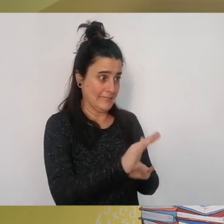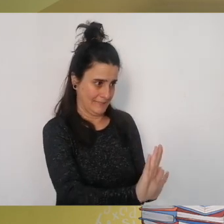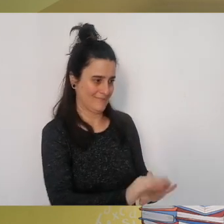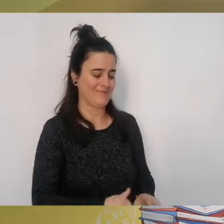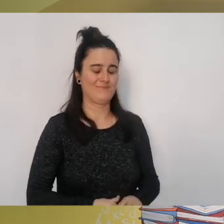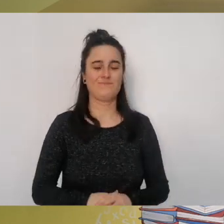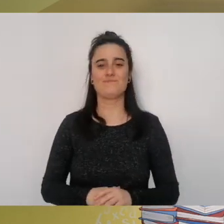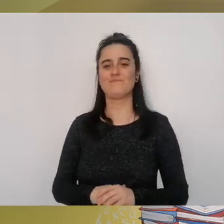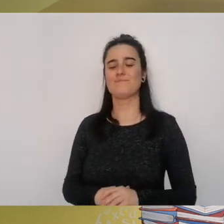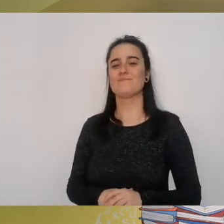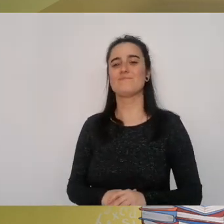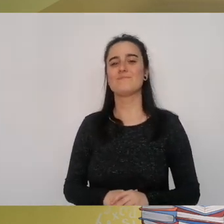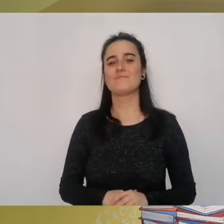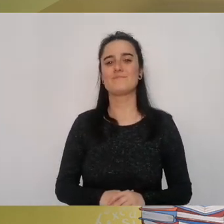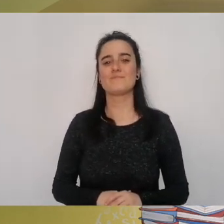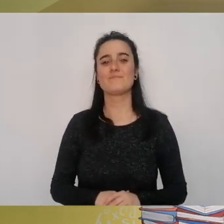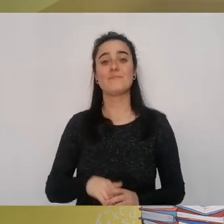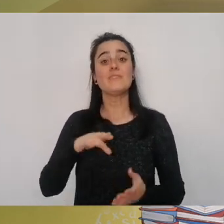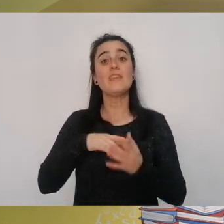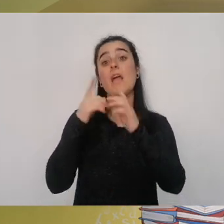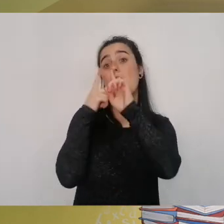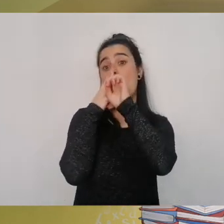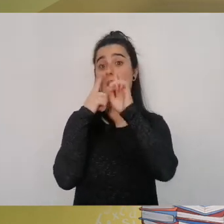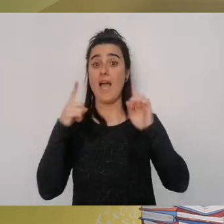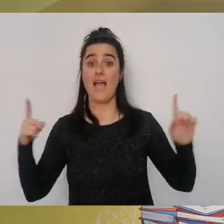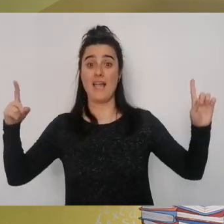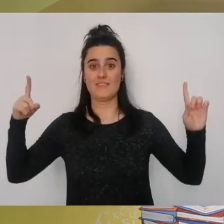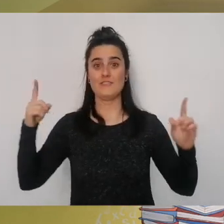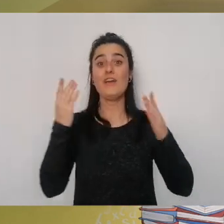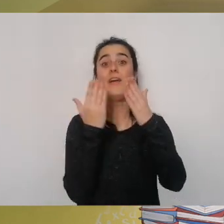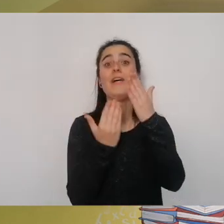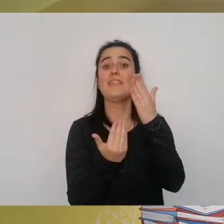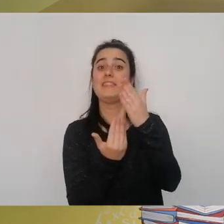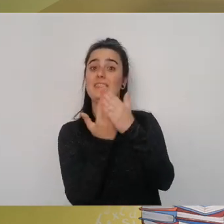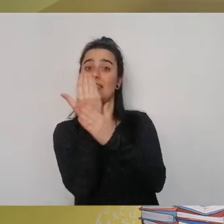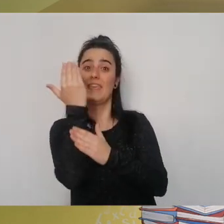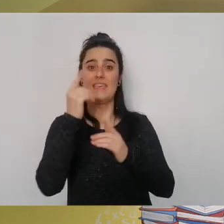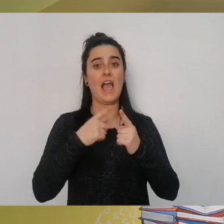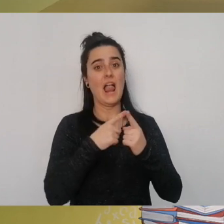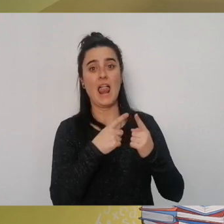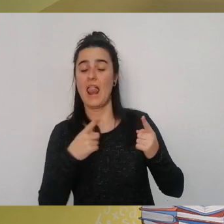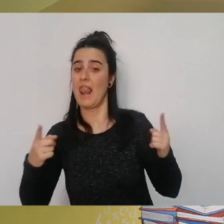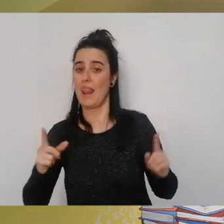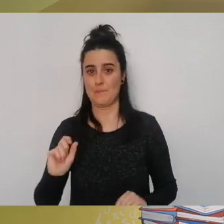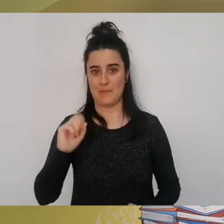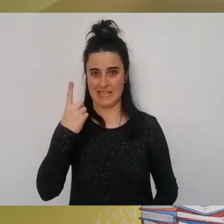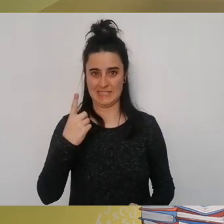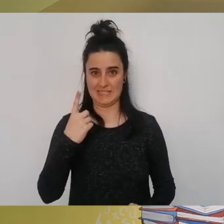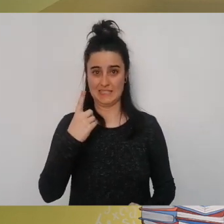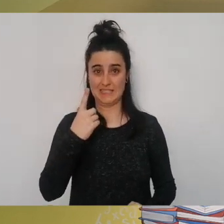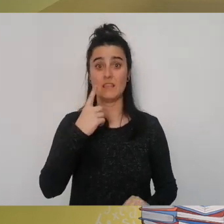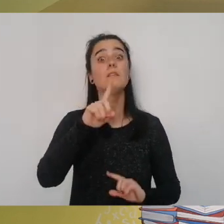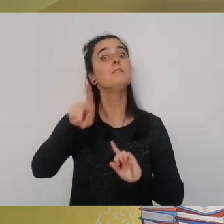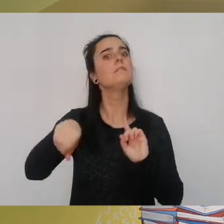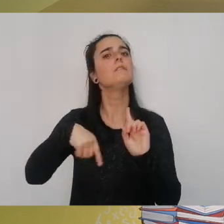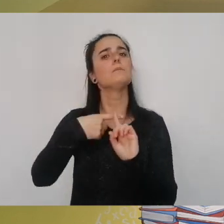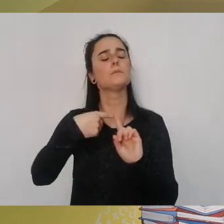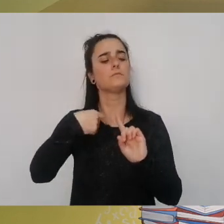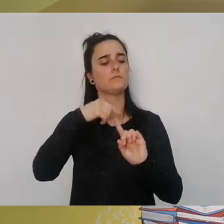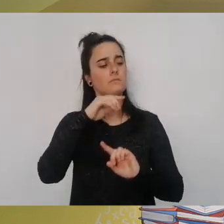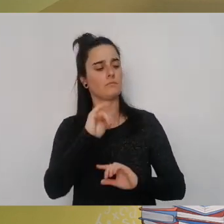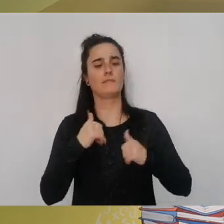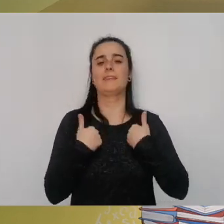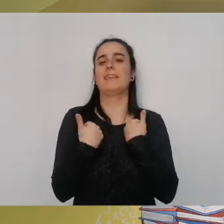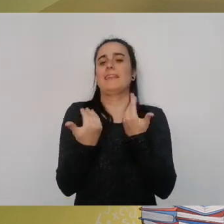urteko egunik luzena eta horretaz gain opari polita